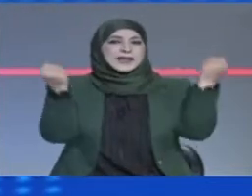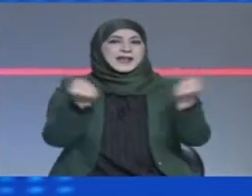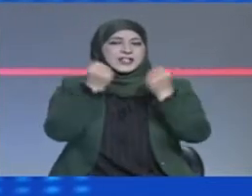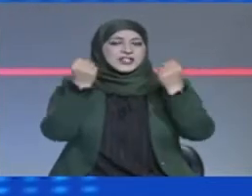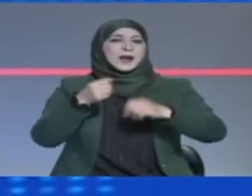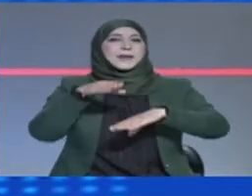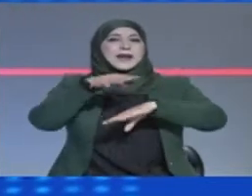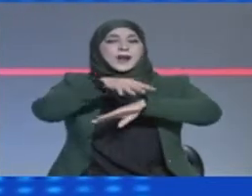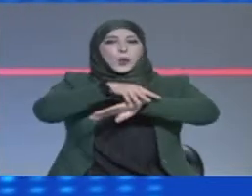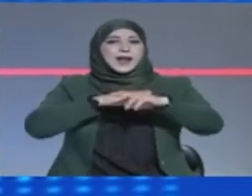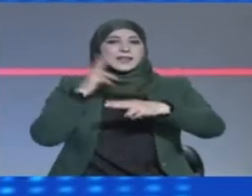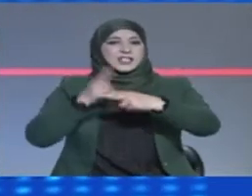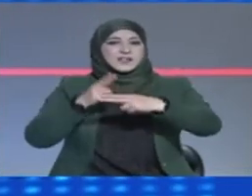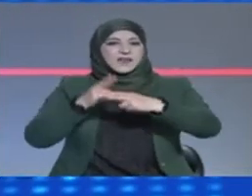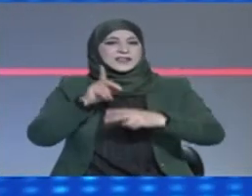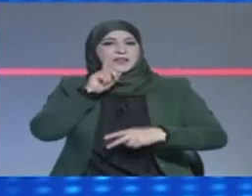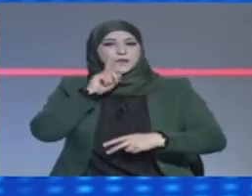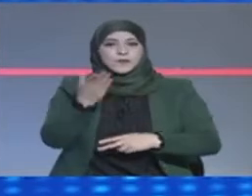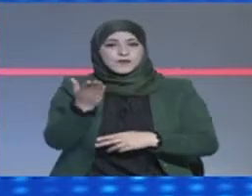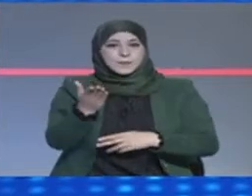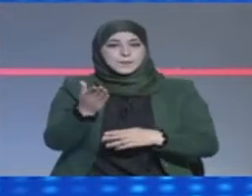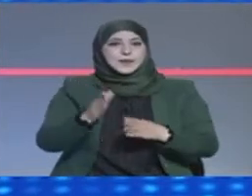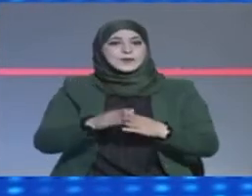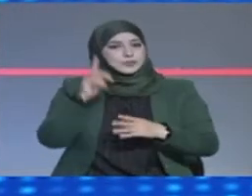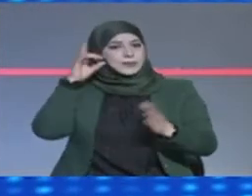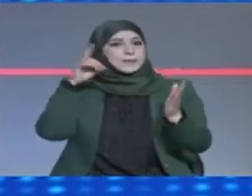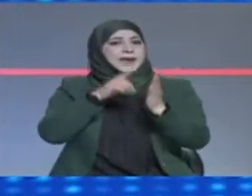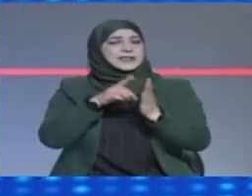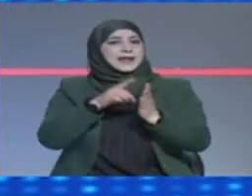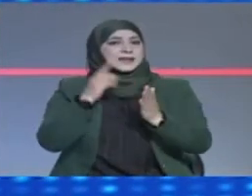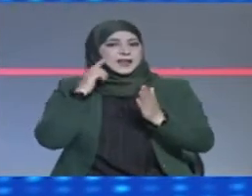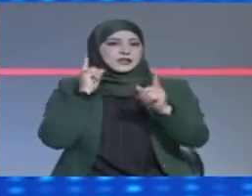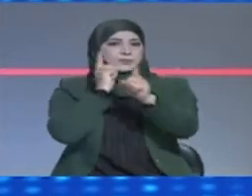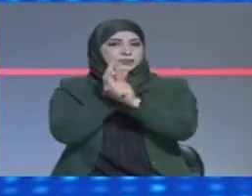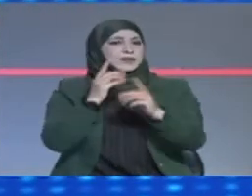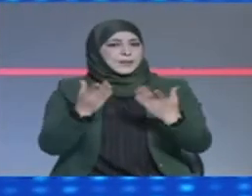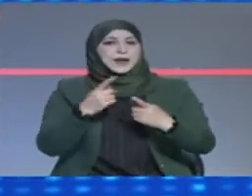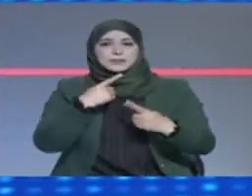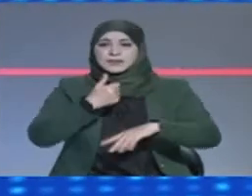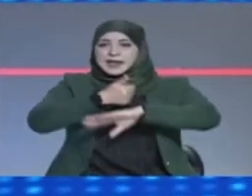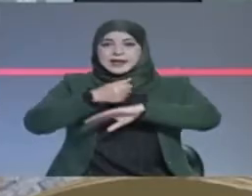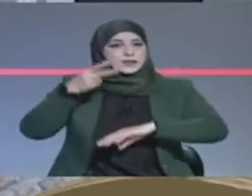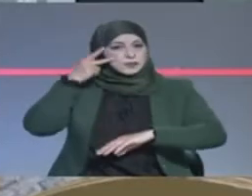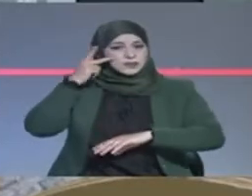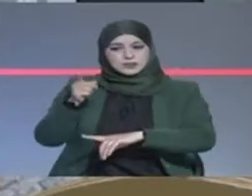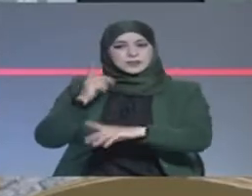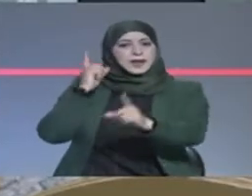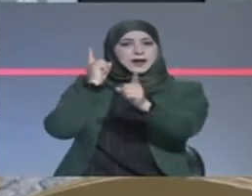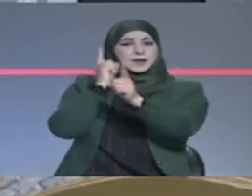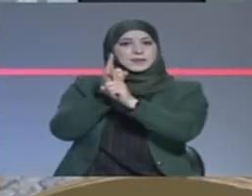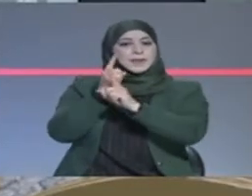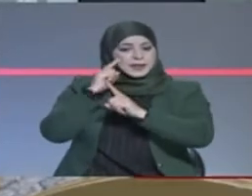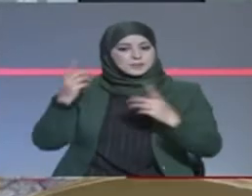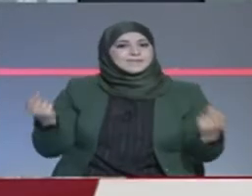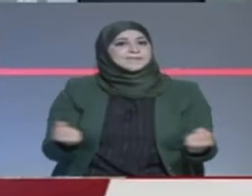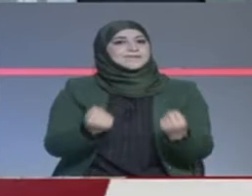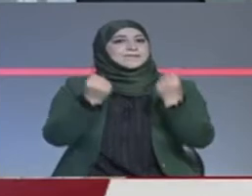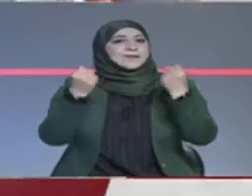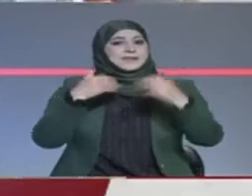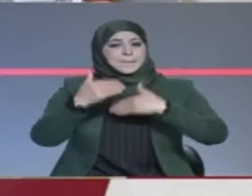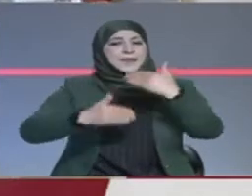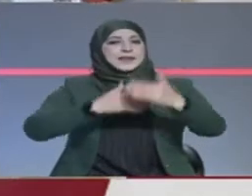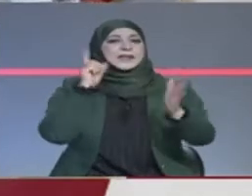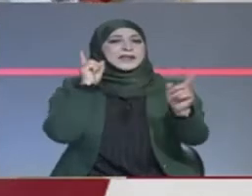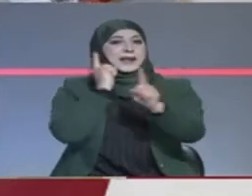ولاية السفاقس حافظ الفتوري بقصر قرطج رئيس الدولة قال إن هذه المقابلة ستكون تمهيدا للقاءات